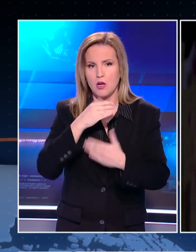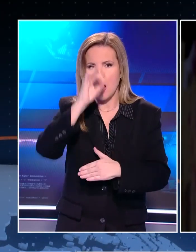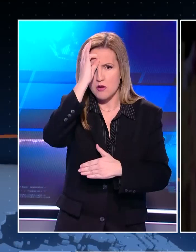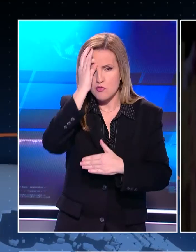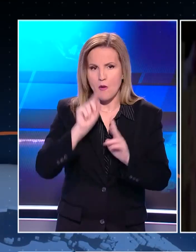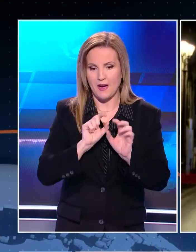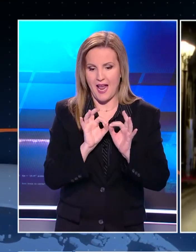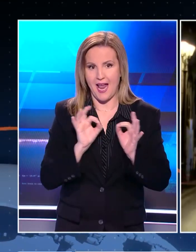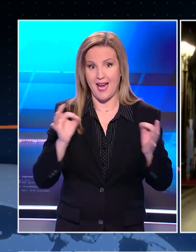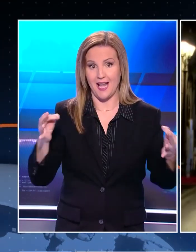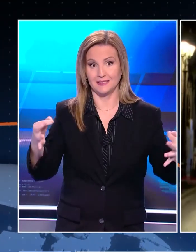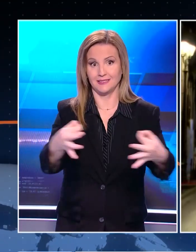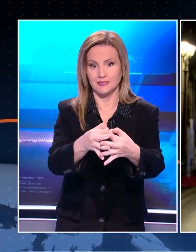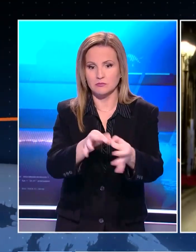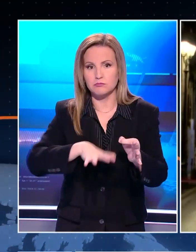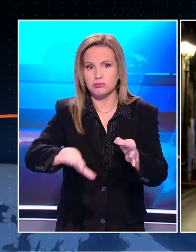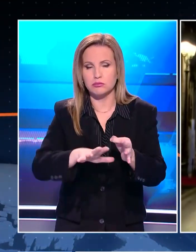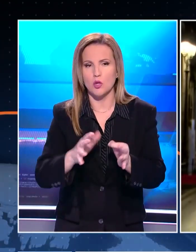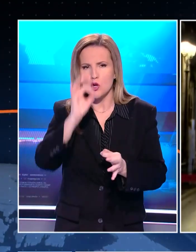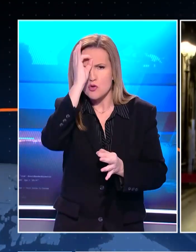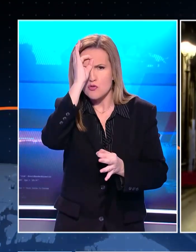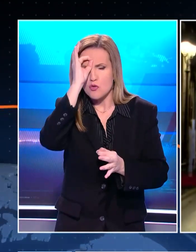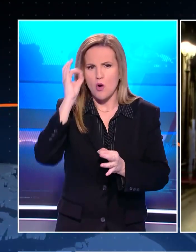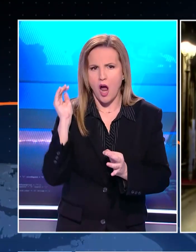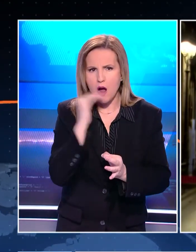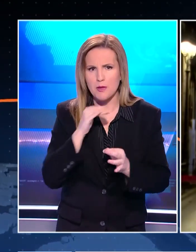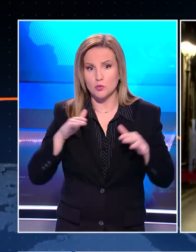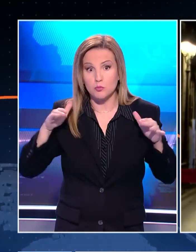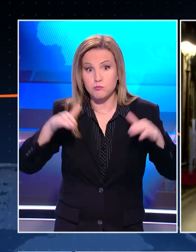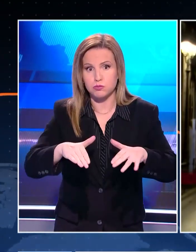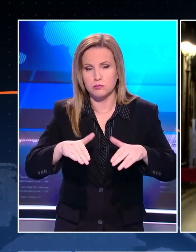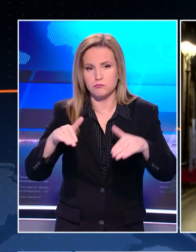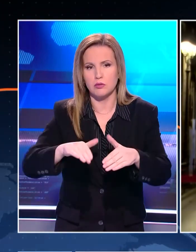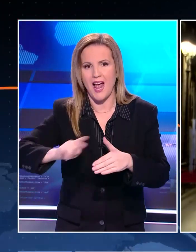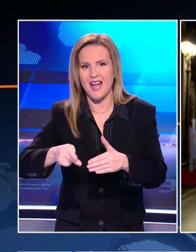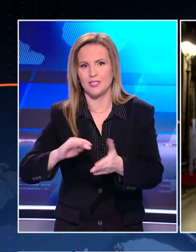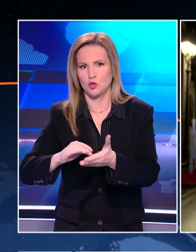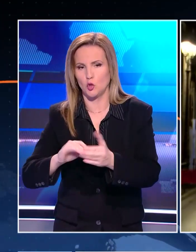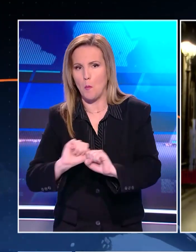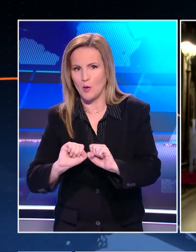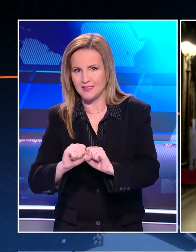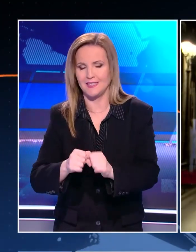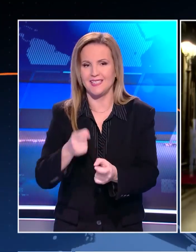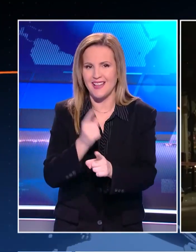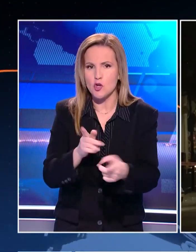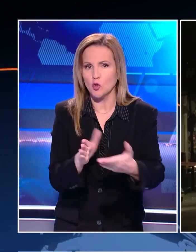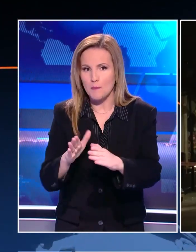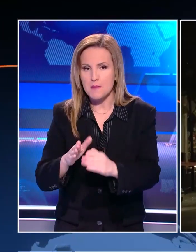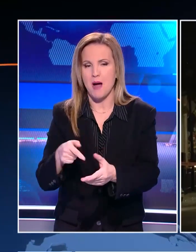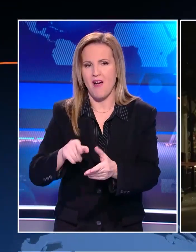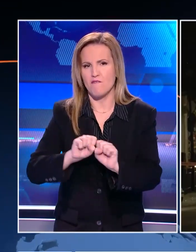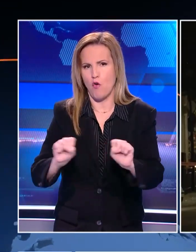αποκλεισμό της περιοχής. Αμέσως έφτασαν στο σημείο περιπολικά της άμεσης δράσης η αντιτρομοκρατική και το τίμημα εξοδετέρωσης εκρητικών μηχανισμών.